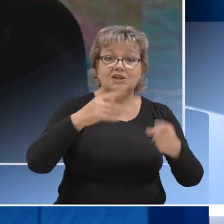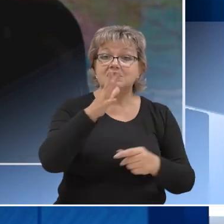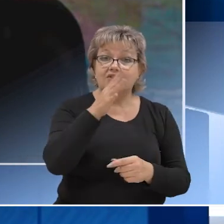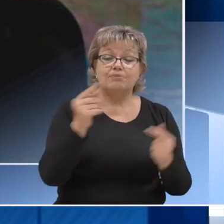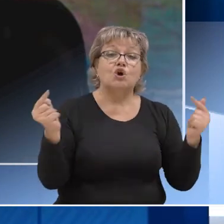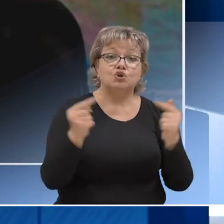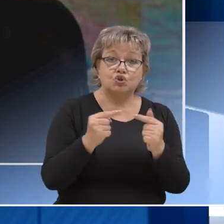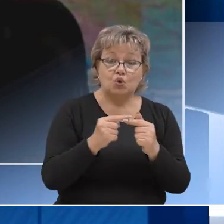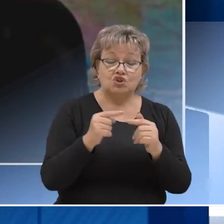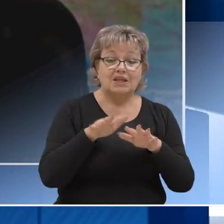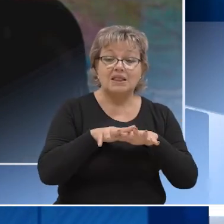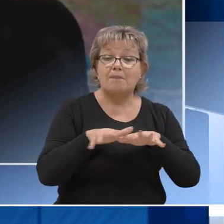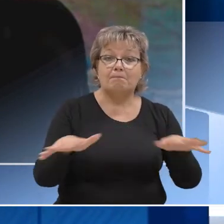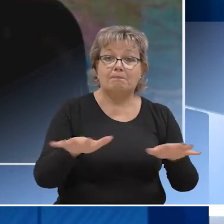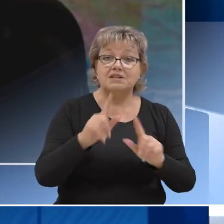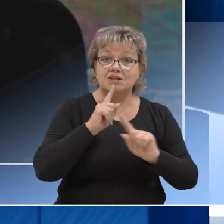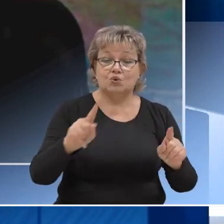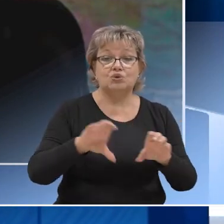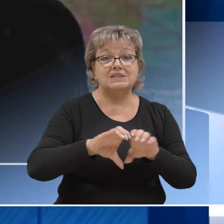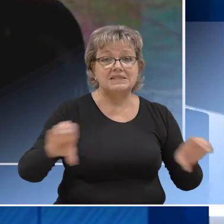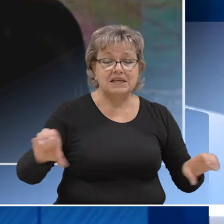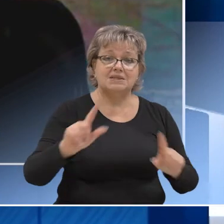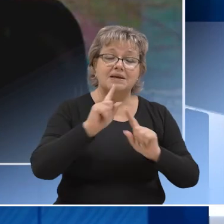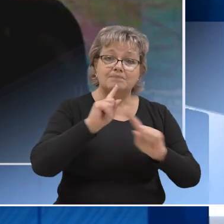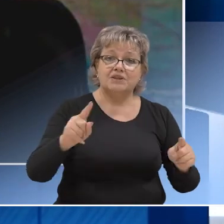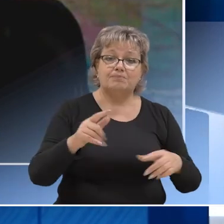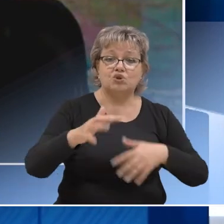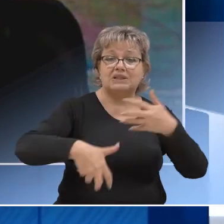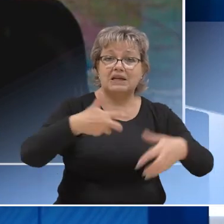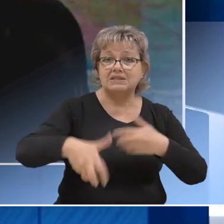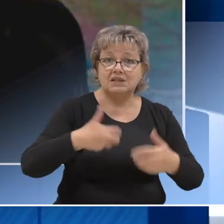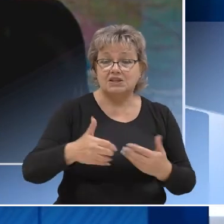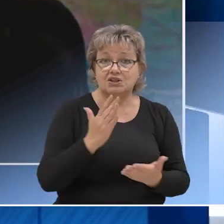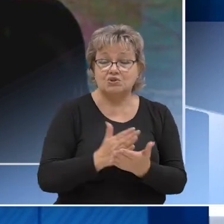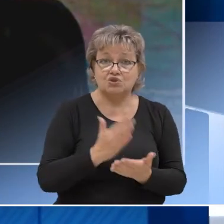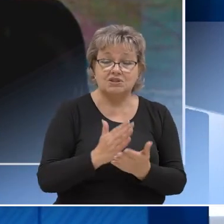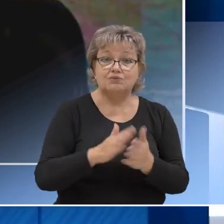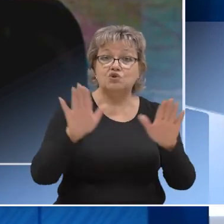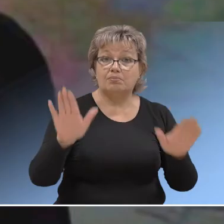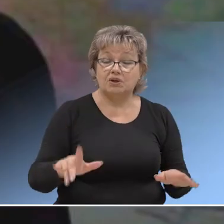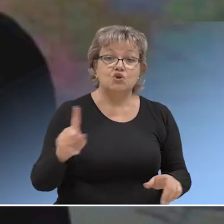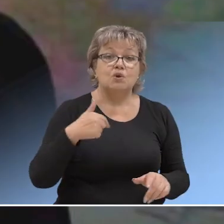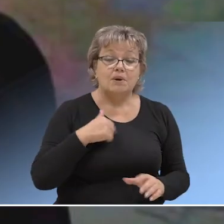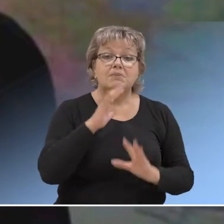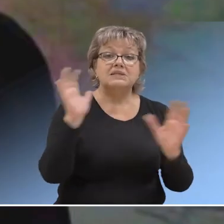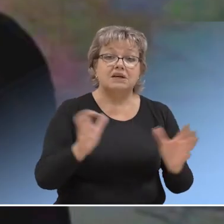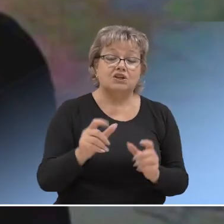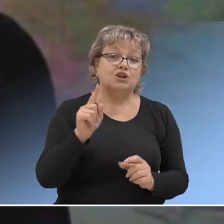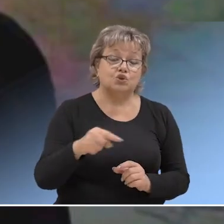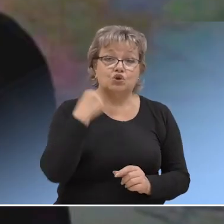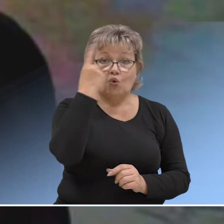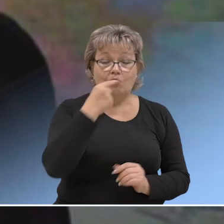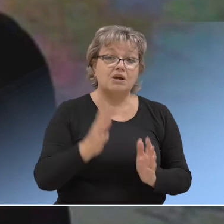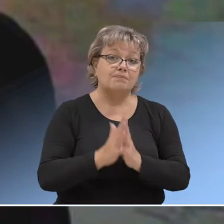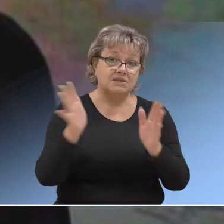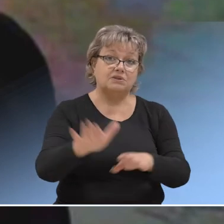промежуток времени точно не потекут сети, не будет разрытия существующего покрытия, чтобы мы сохранили тот